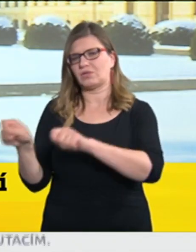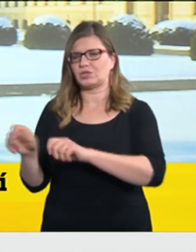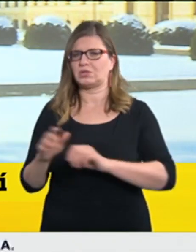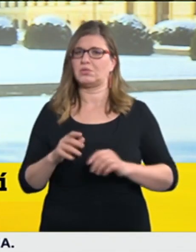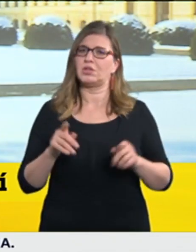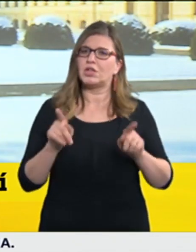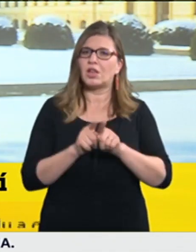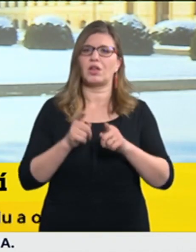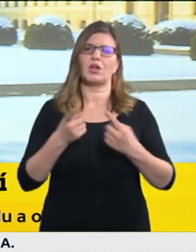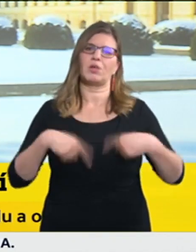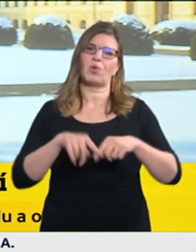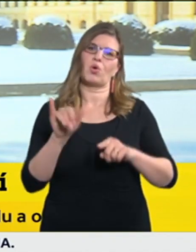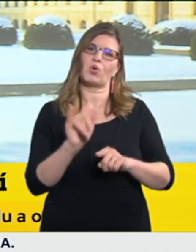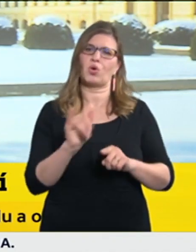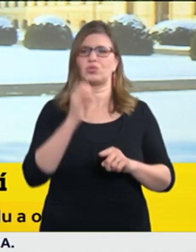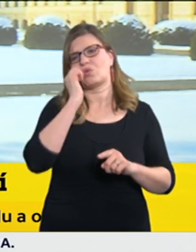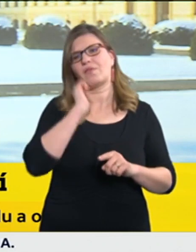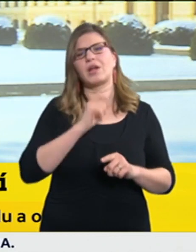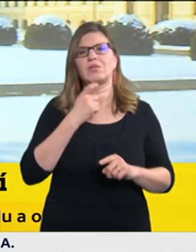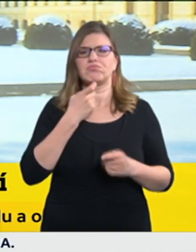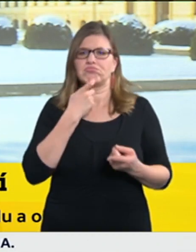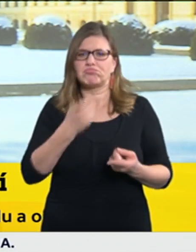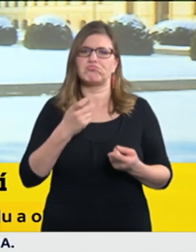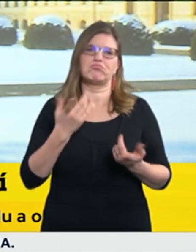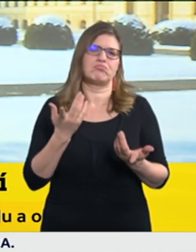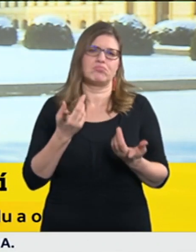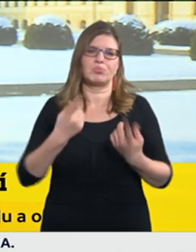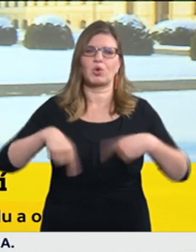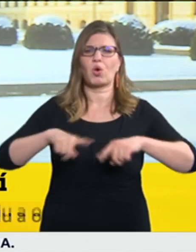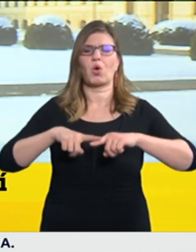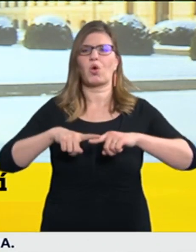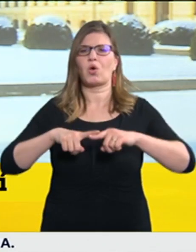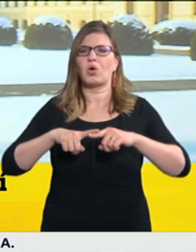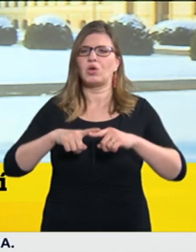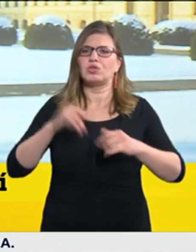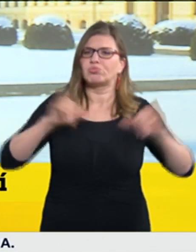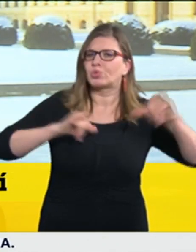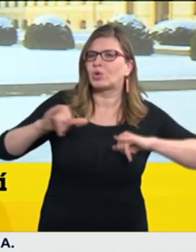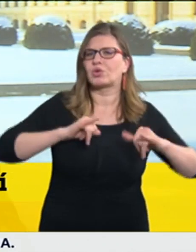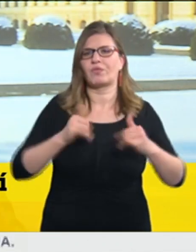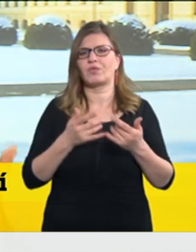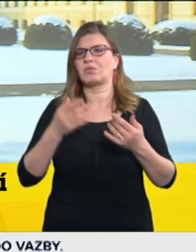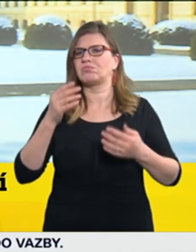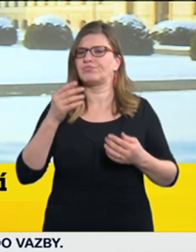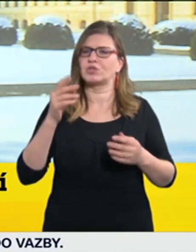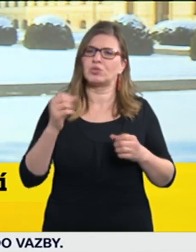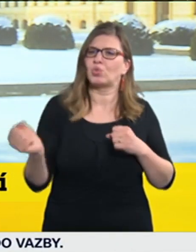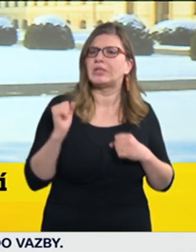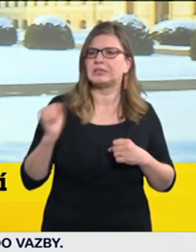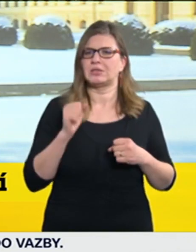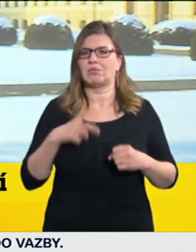pro ty, kteří je využívali například pro další sportovní vyžití a to z toho důvodu, že